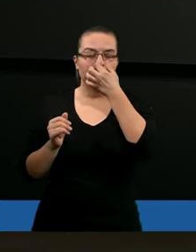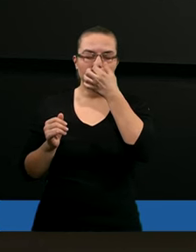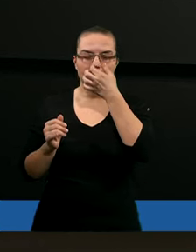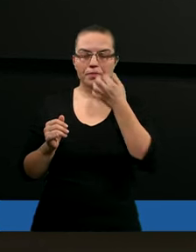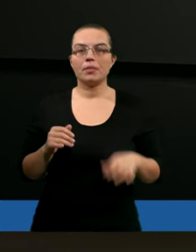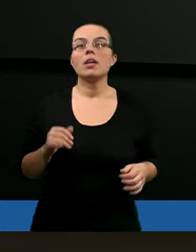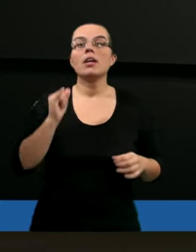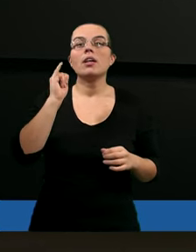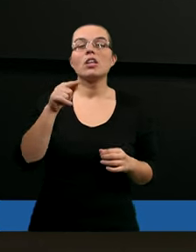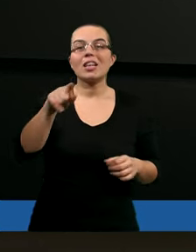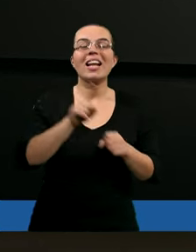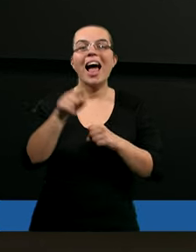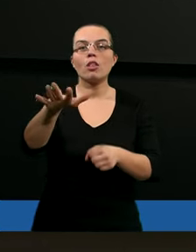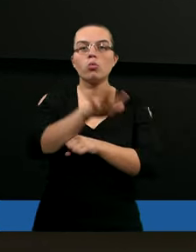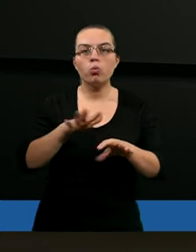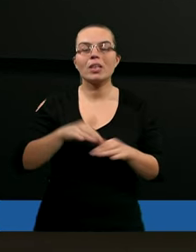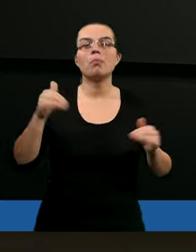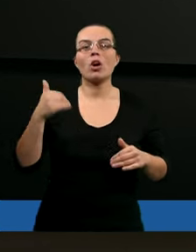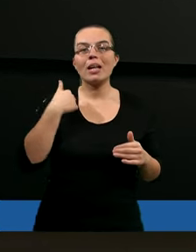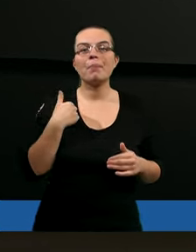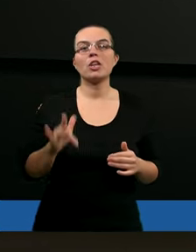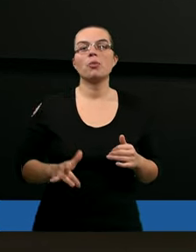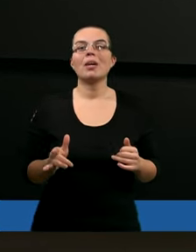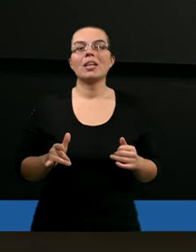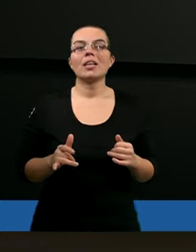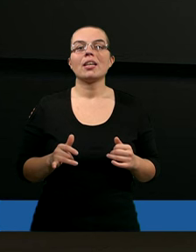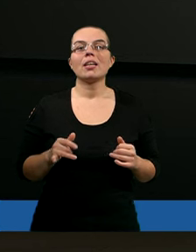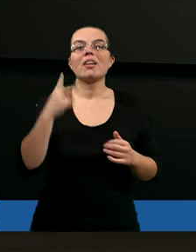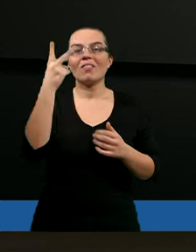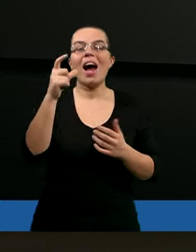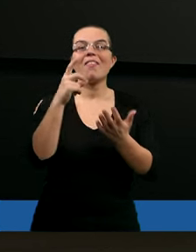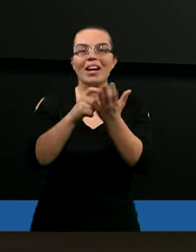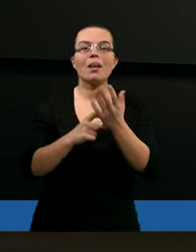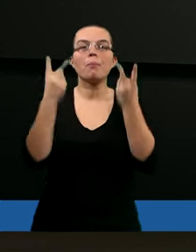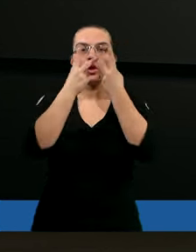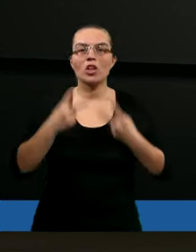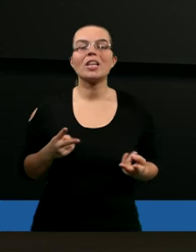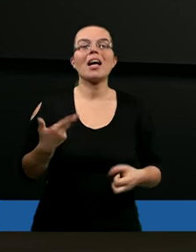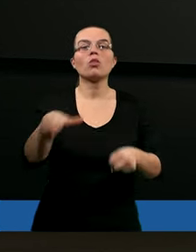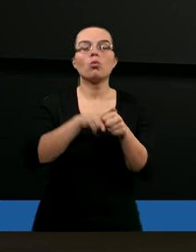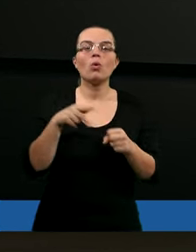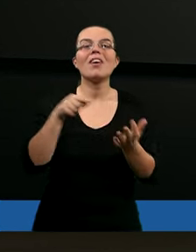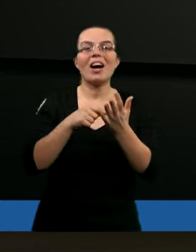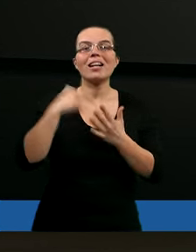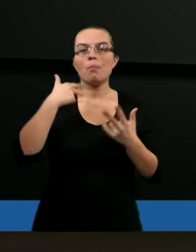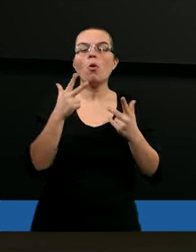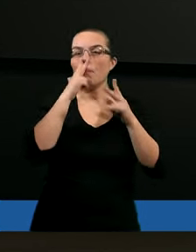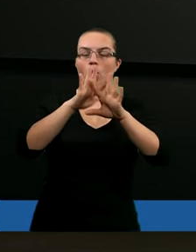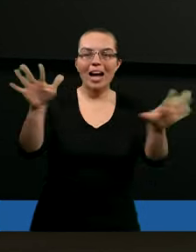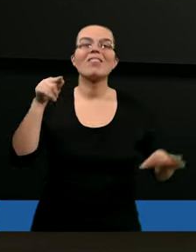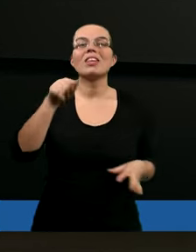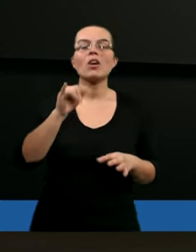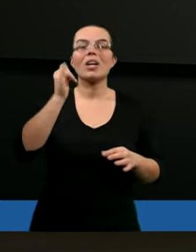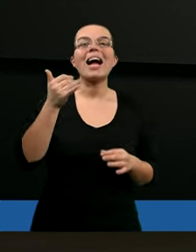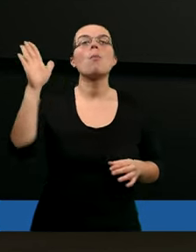są takim balsamem dla duszy, czy moglibyśmy jakieś dwa, trzy teksty przeczytać, które by właśnie pokazywały Boga jako